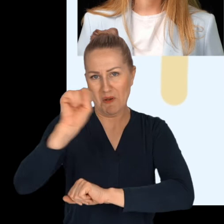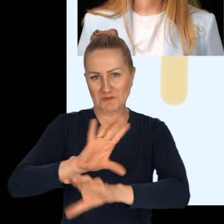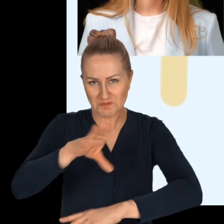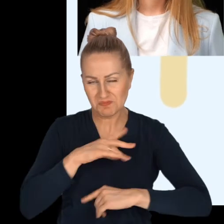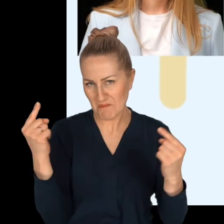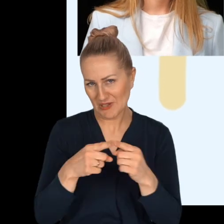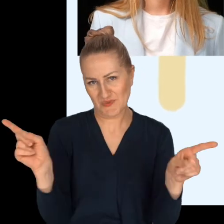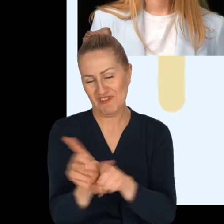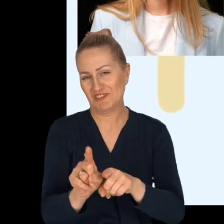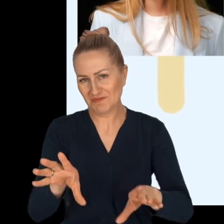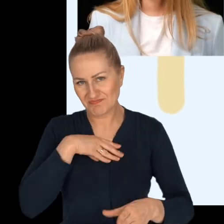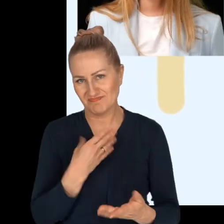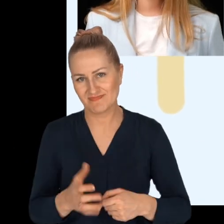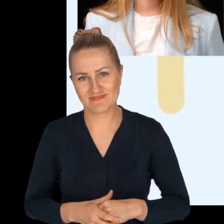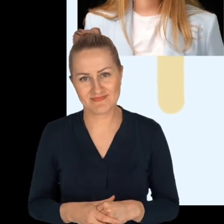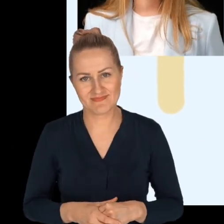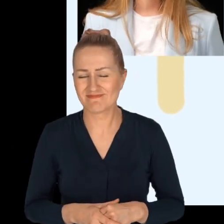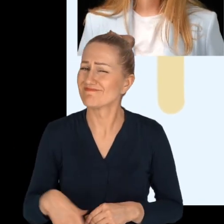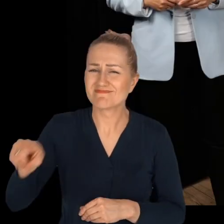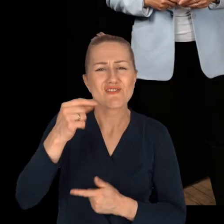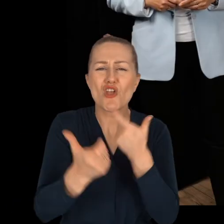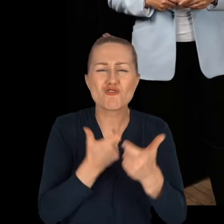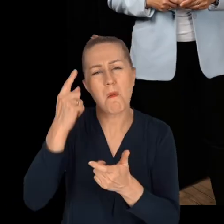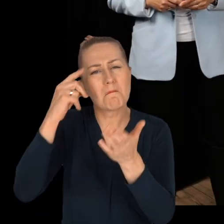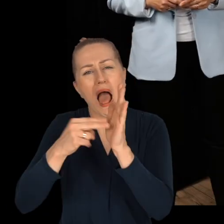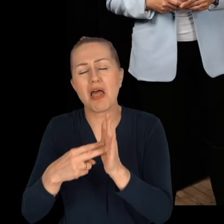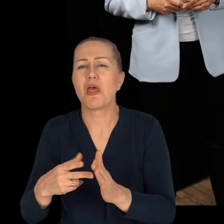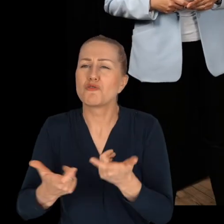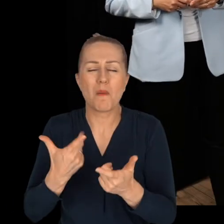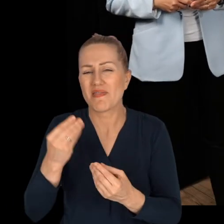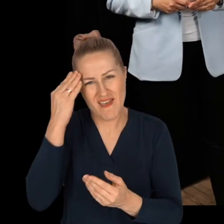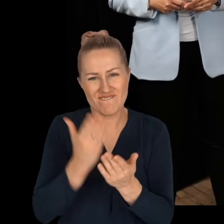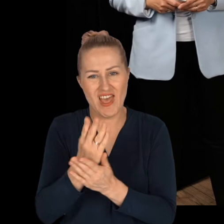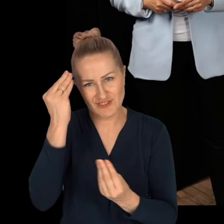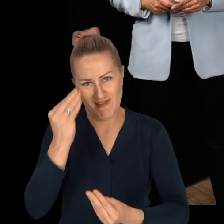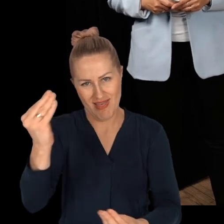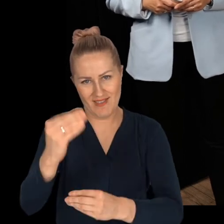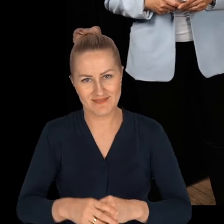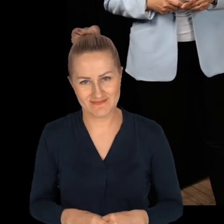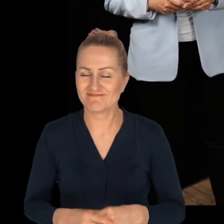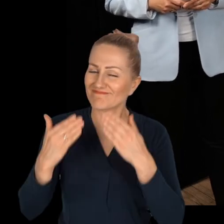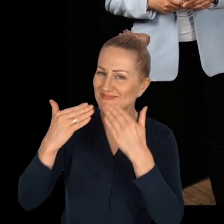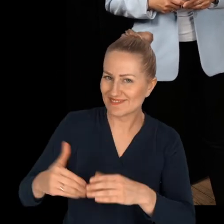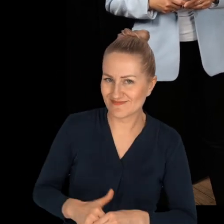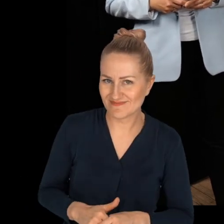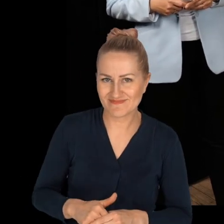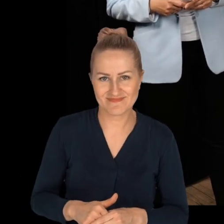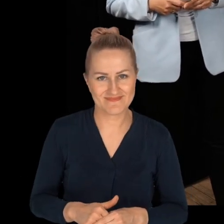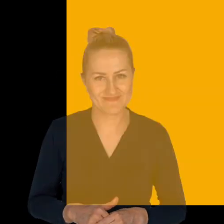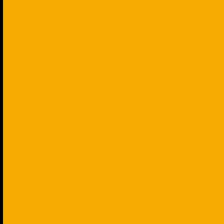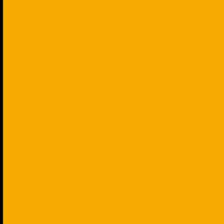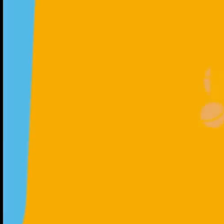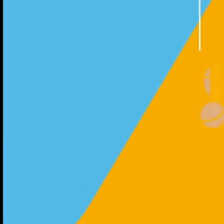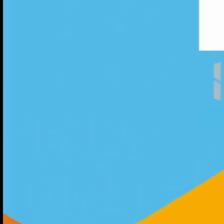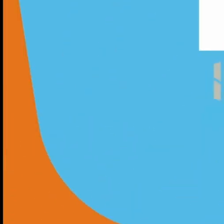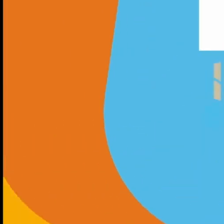niepełnosprawnością włączyć do naszych organizacji. Nie róbmy założeń i nie wierzmy w mity. Dziękujemy. Dzięki.